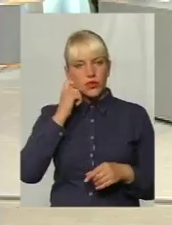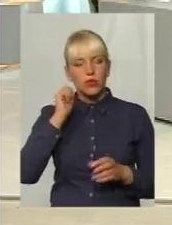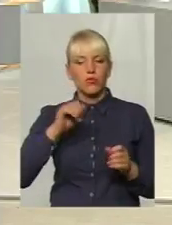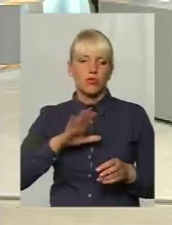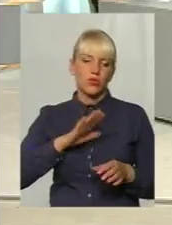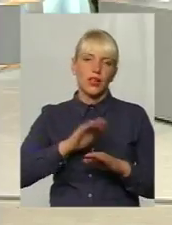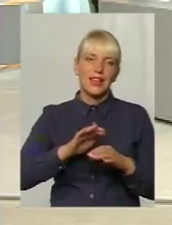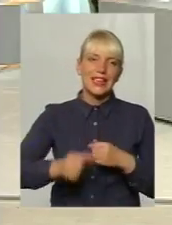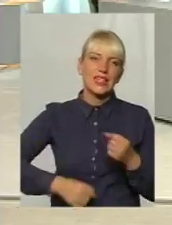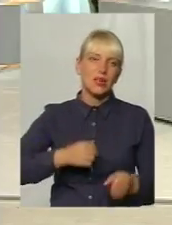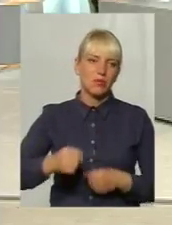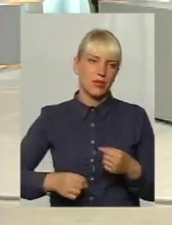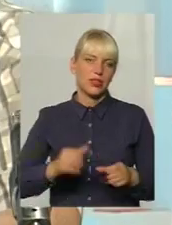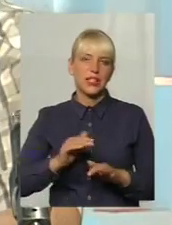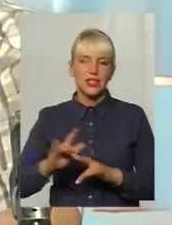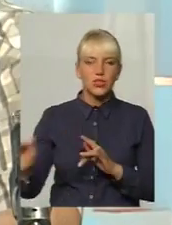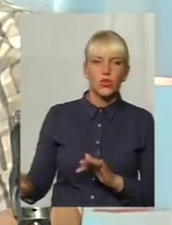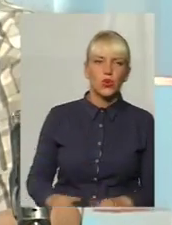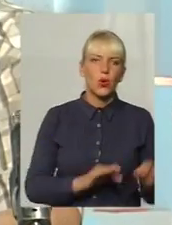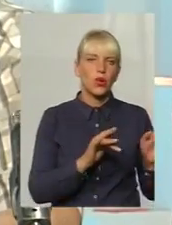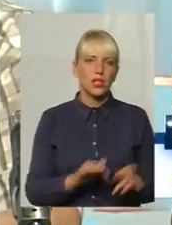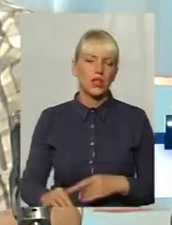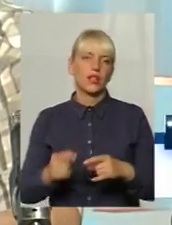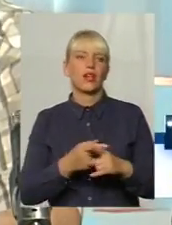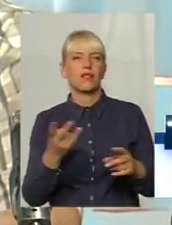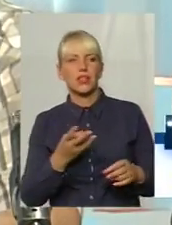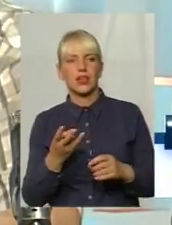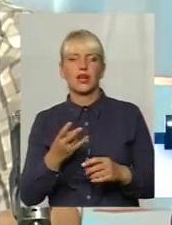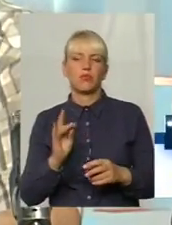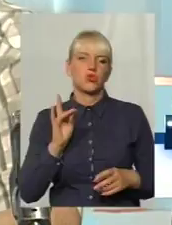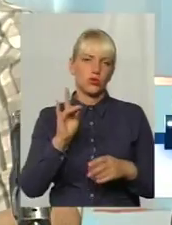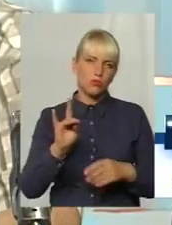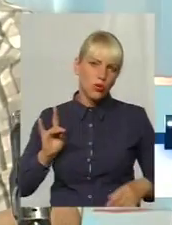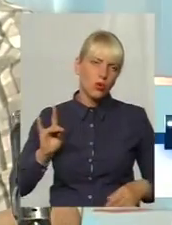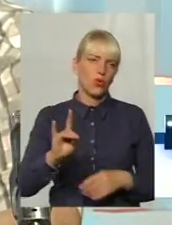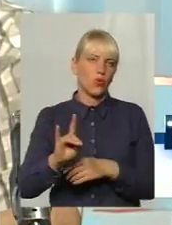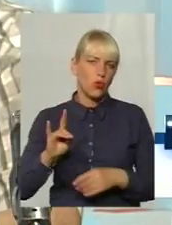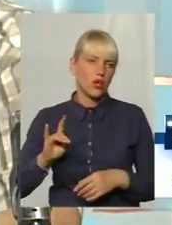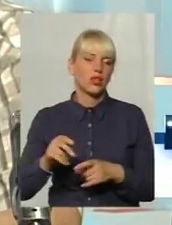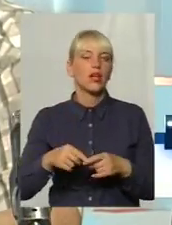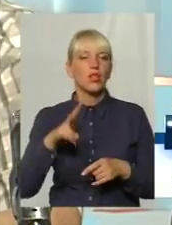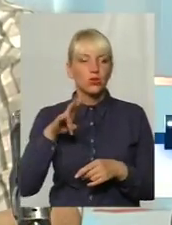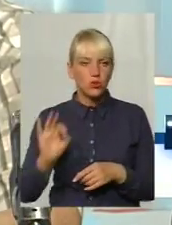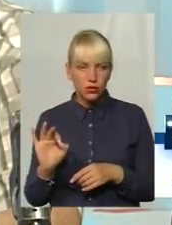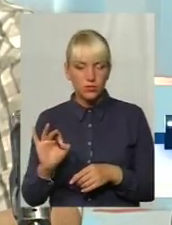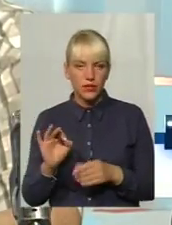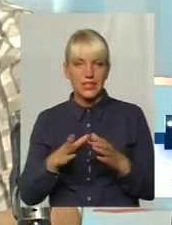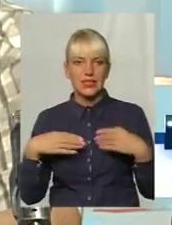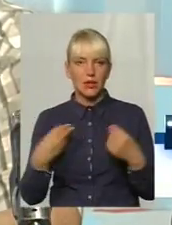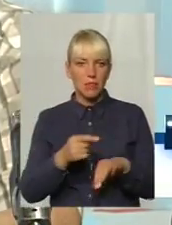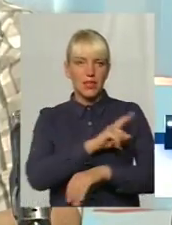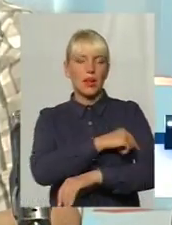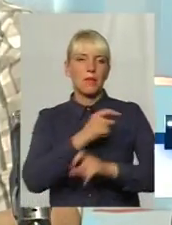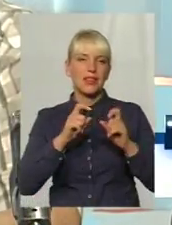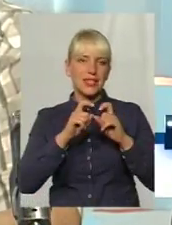діти бігають, діти не ж рухливі, їм потрібно побігати там, з тільцем погрюкати, але сімейна медицина